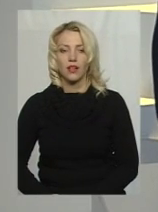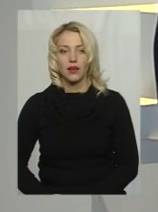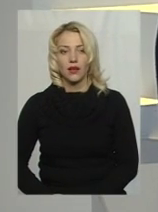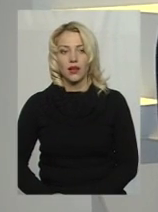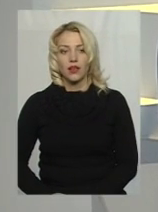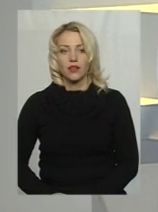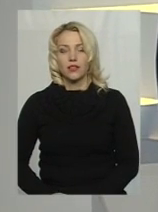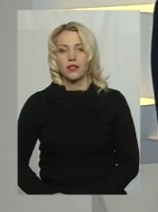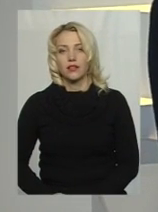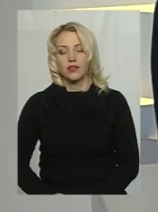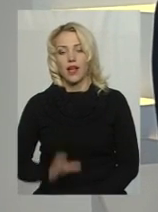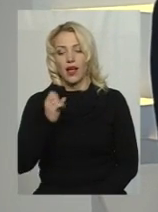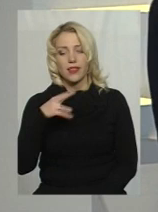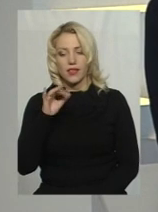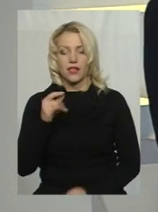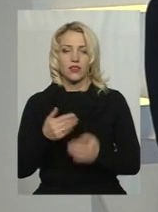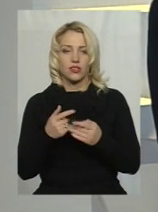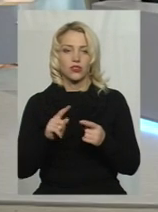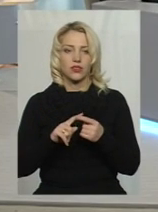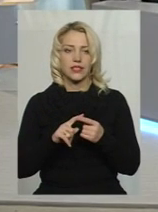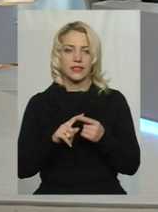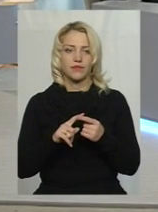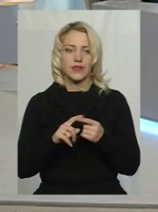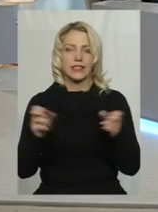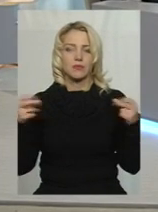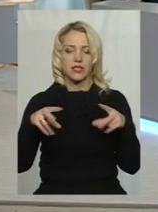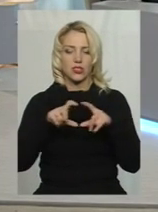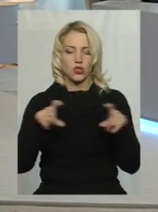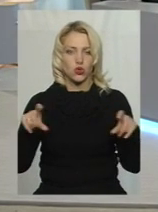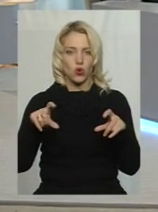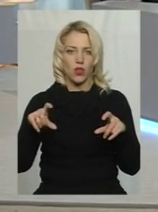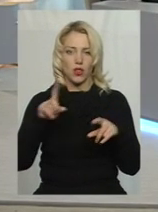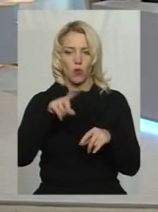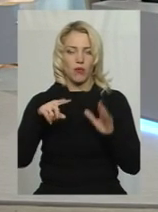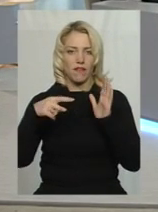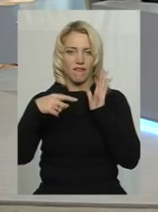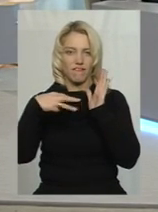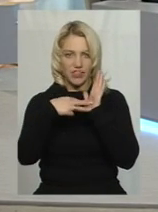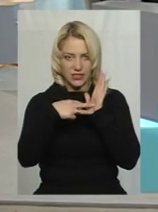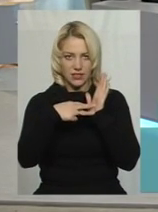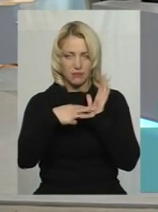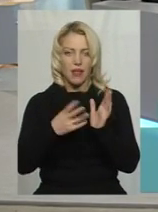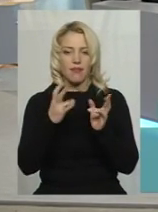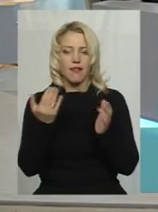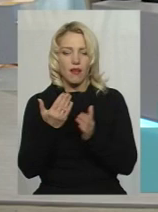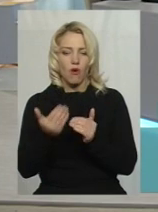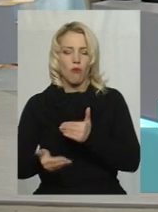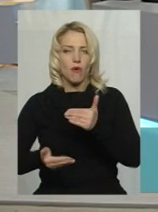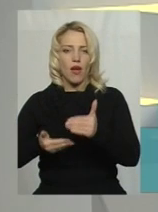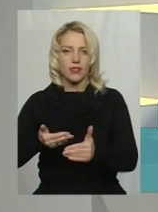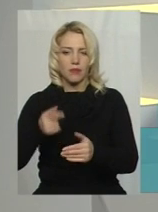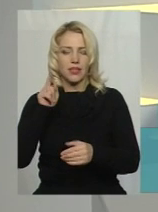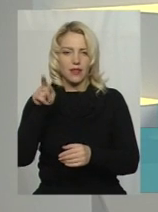Пане Андрію, стосовно останнього спеціалізованої загальноосвітньої школи номер 8, на якому етапі там